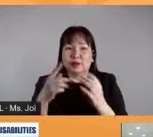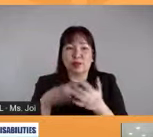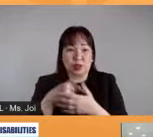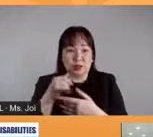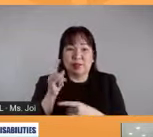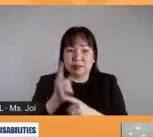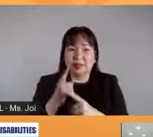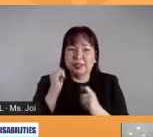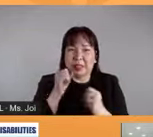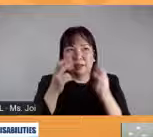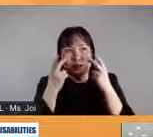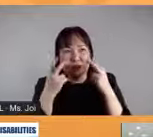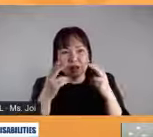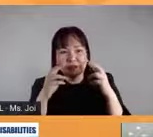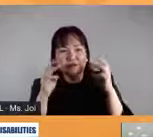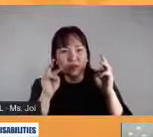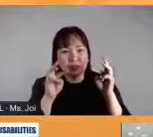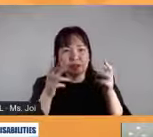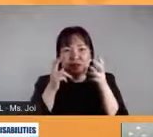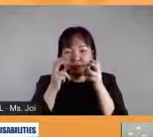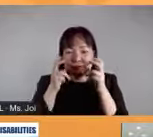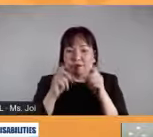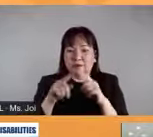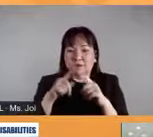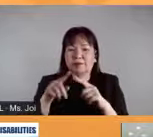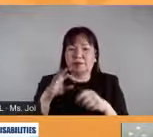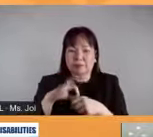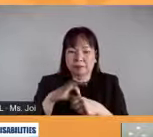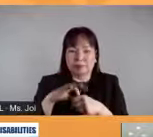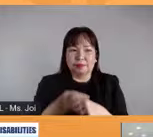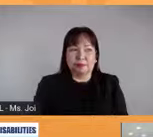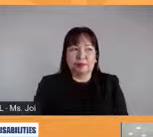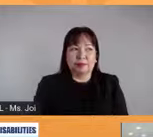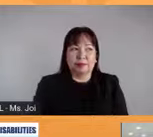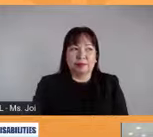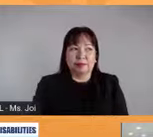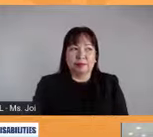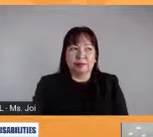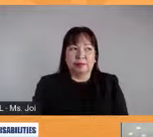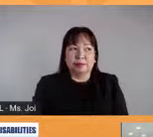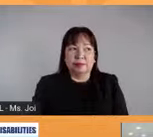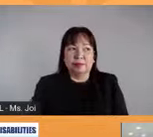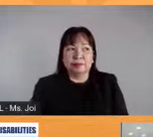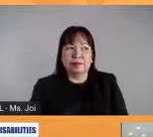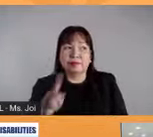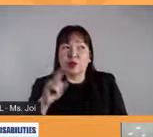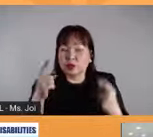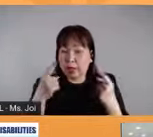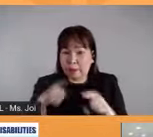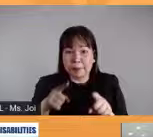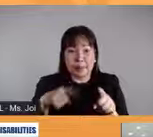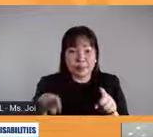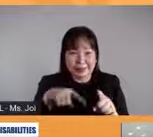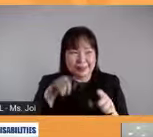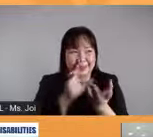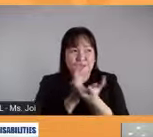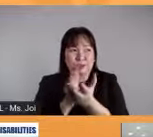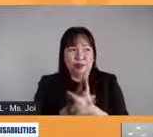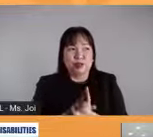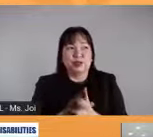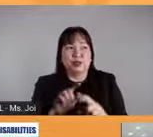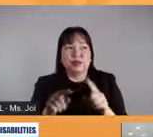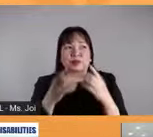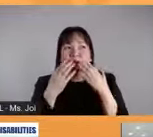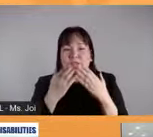Nakakapanood sila, nakakapakinig ng mga programa to make them well-informed of what's happening in our society. So, thank you very